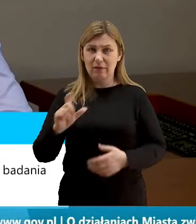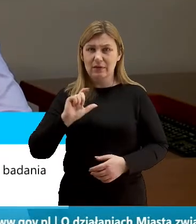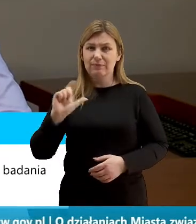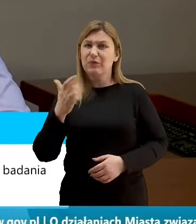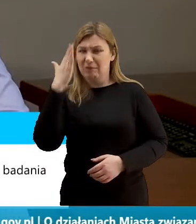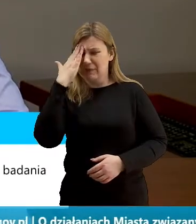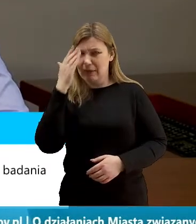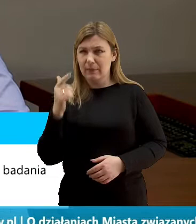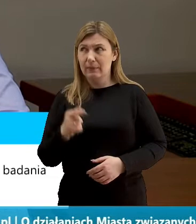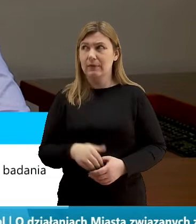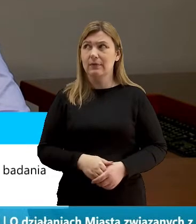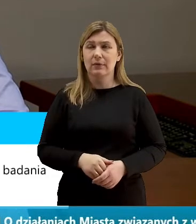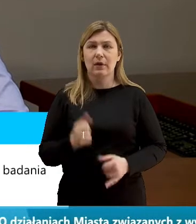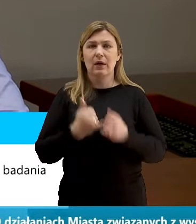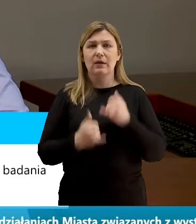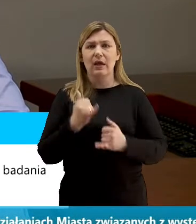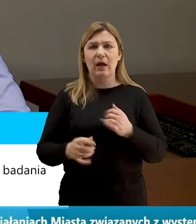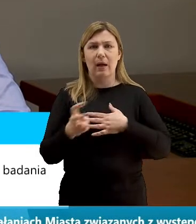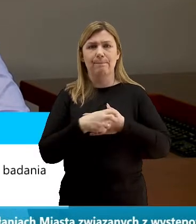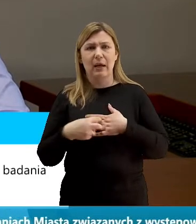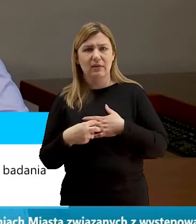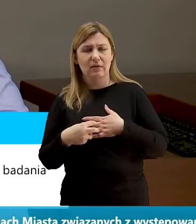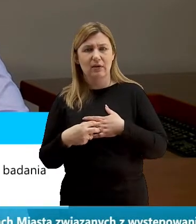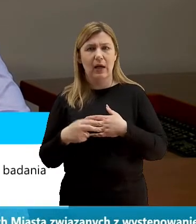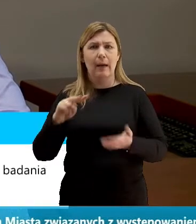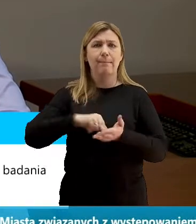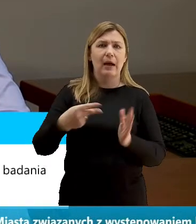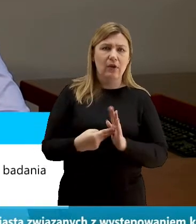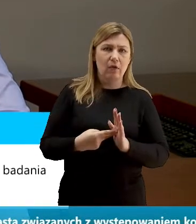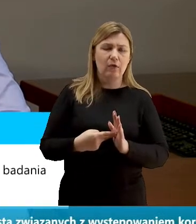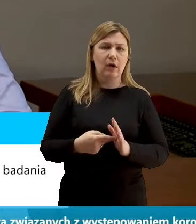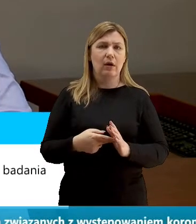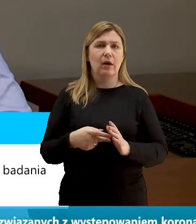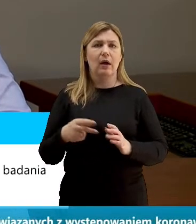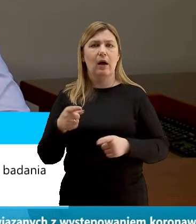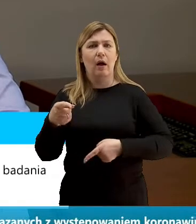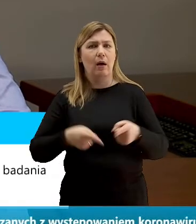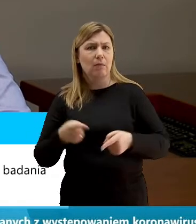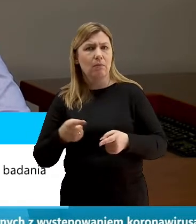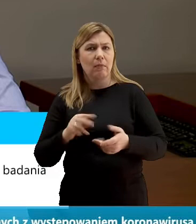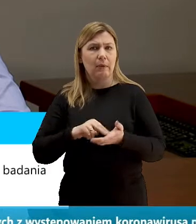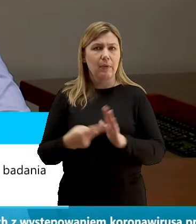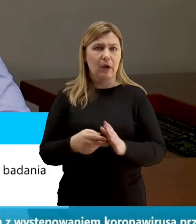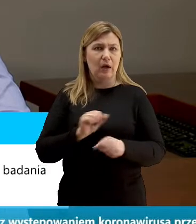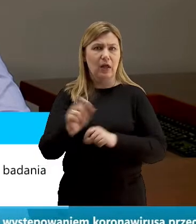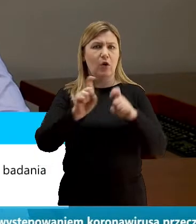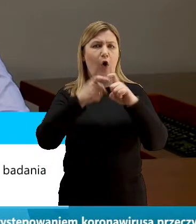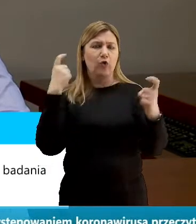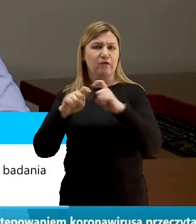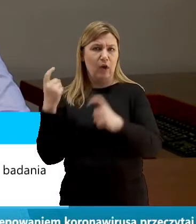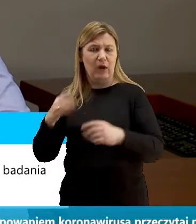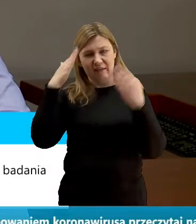jeżeli chodzi o badania planowe i zabiegi planowe, to one są generalnie odwoływane w naszych szpitalach.